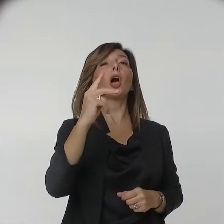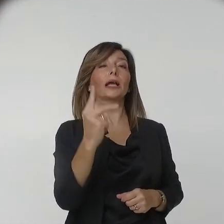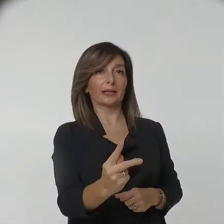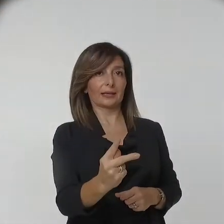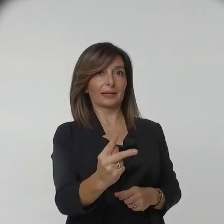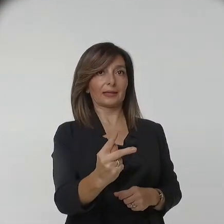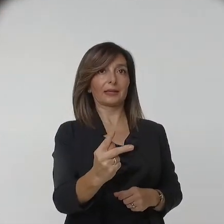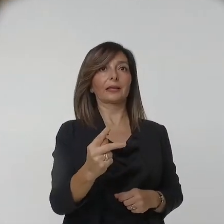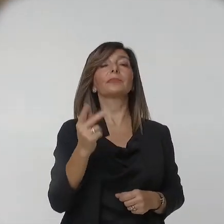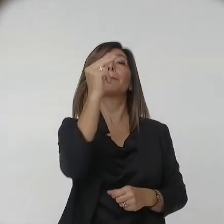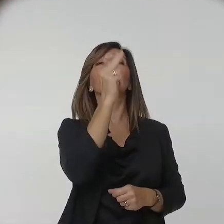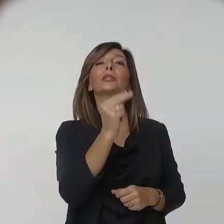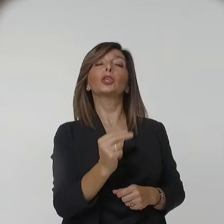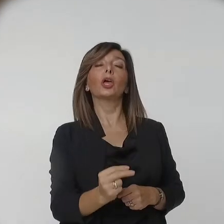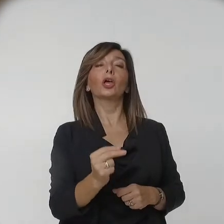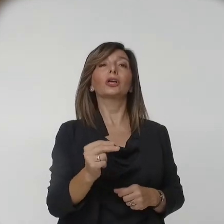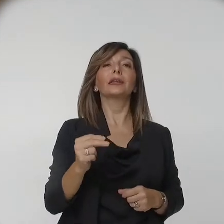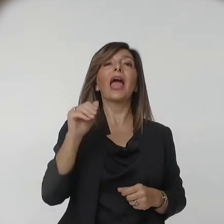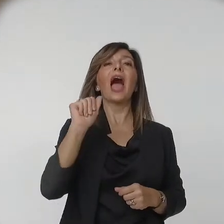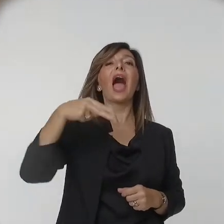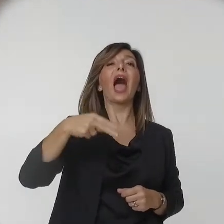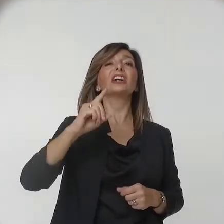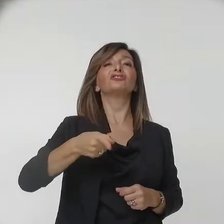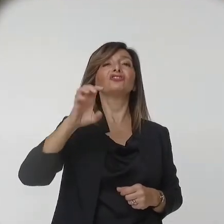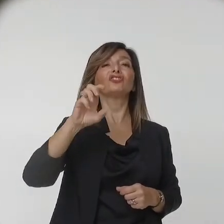datato 1786.